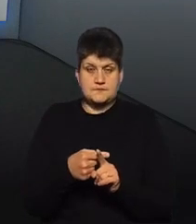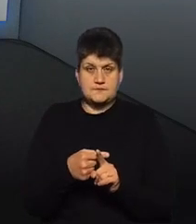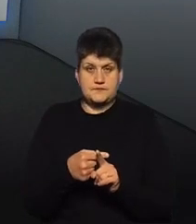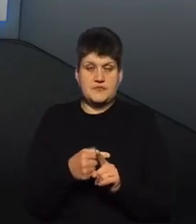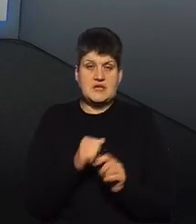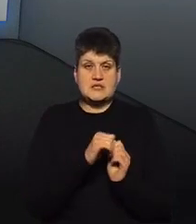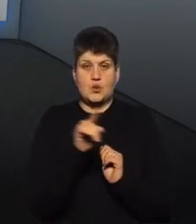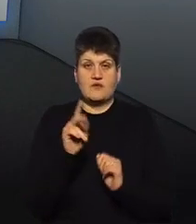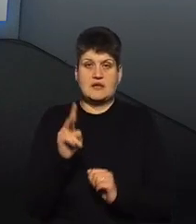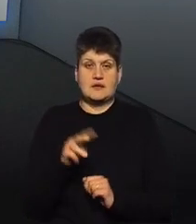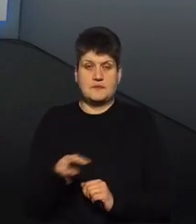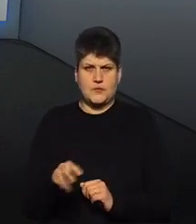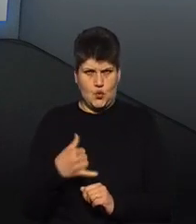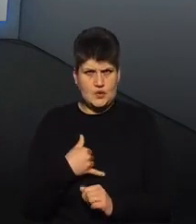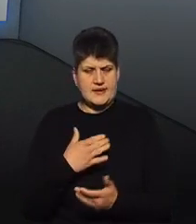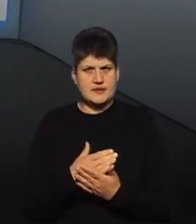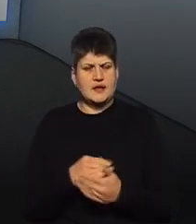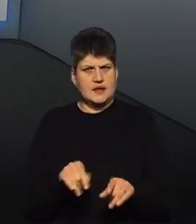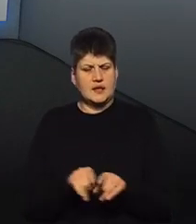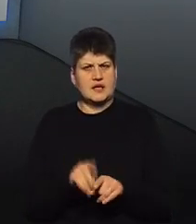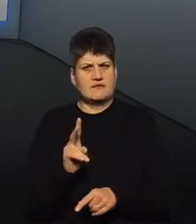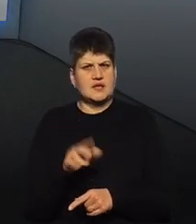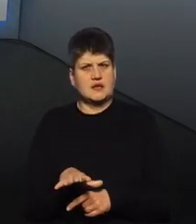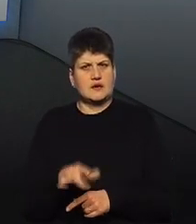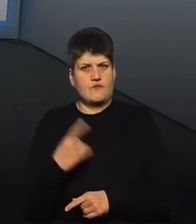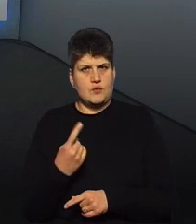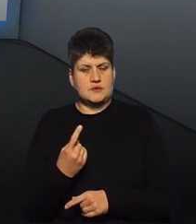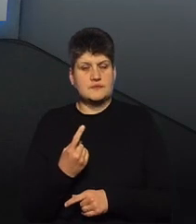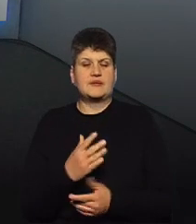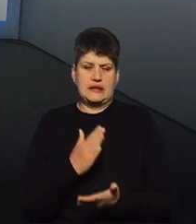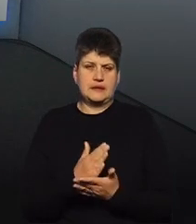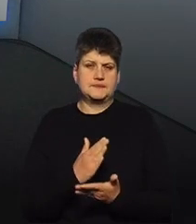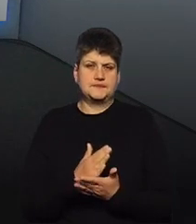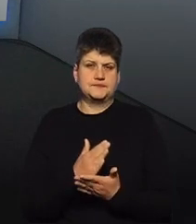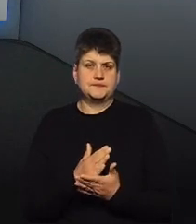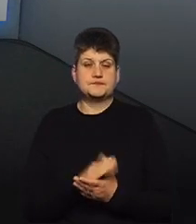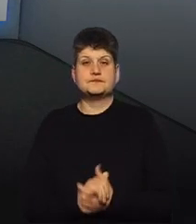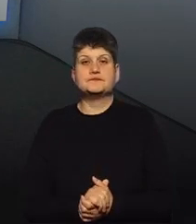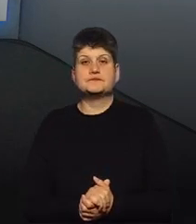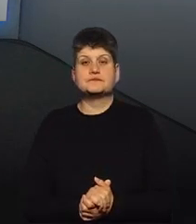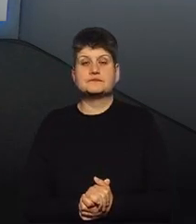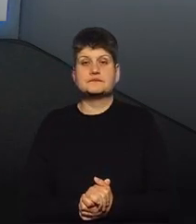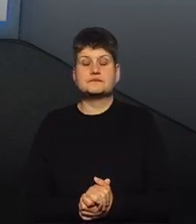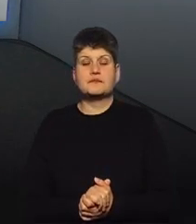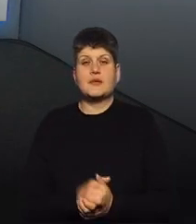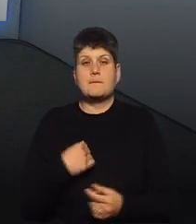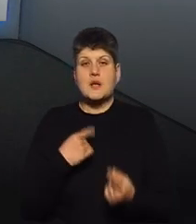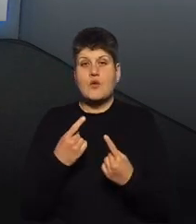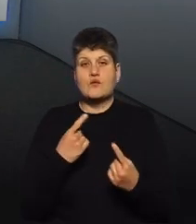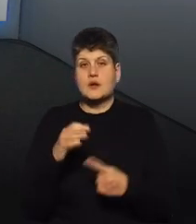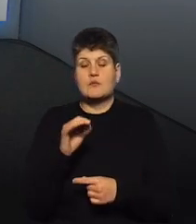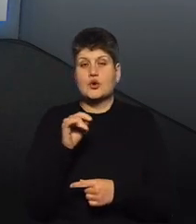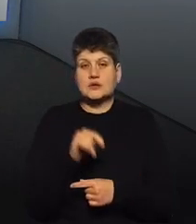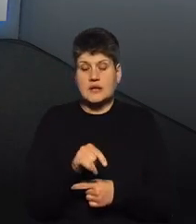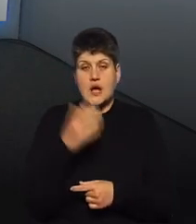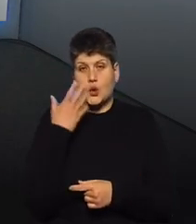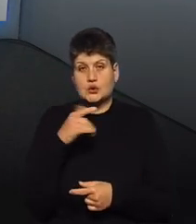нас є такі квартири в області? Є. Є такі? Ми говорили про те, що коли людина володіє